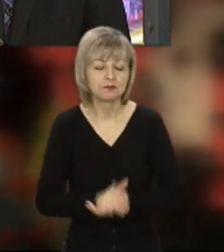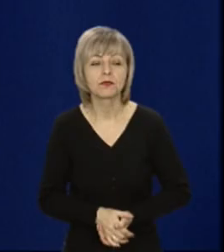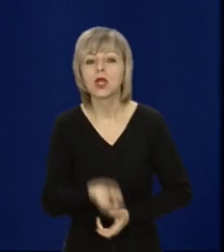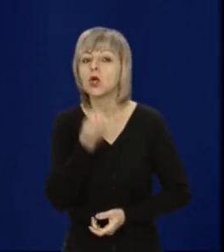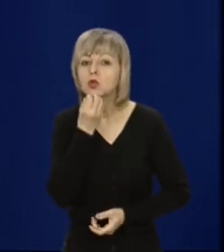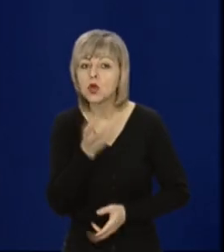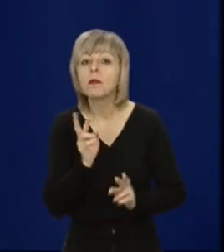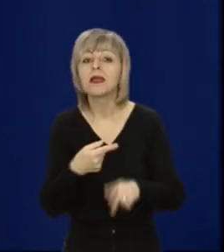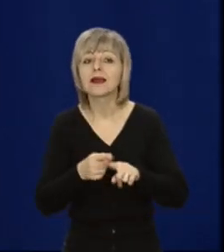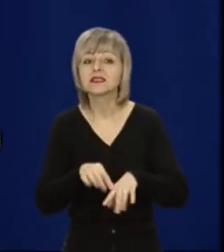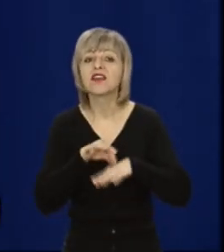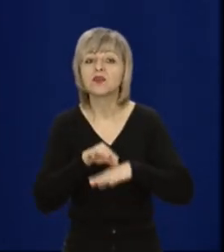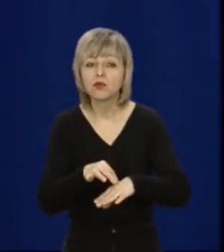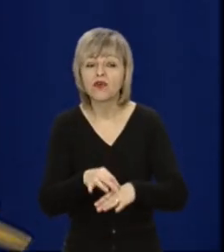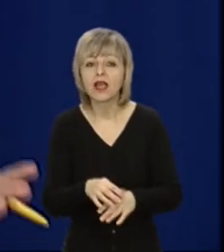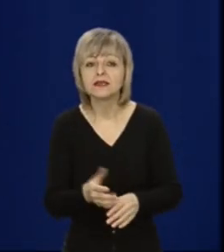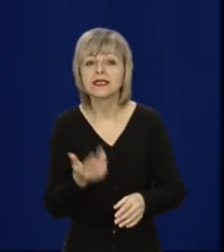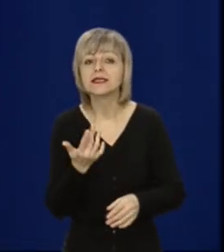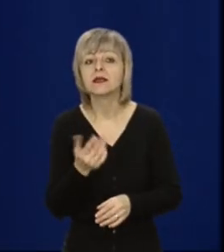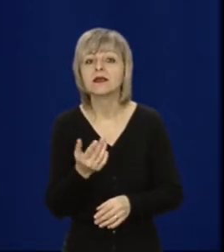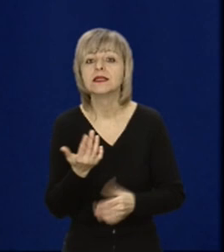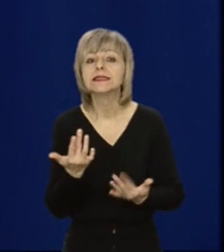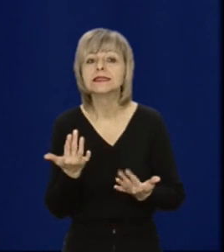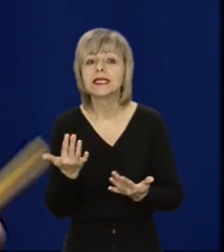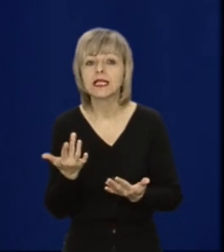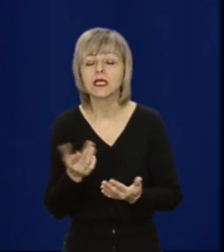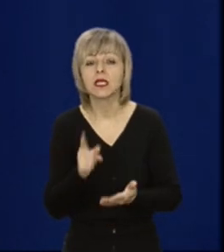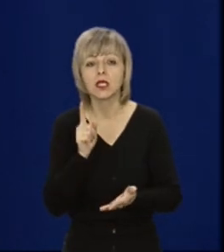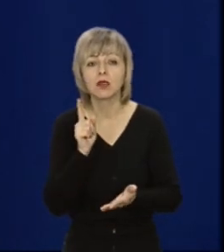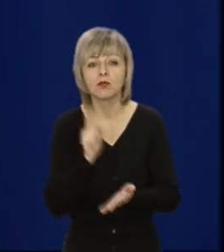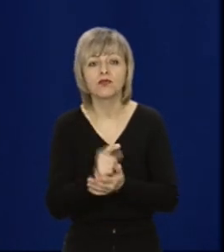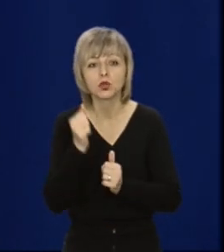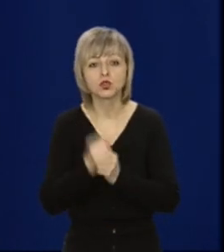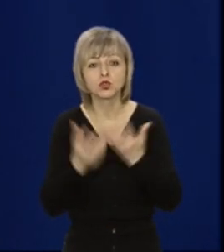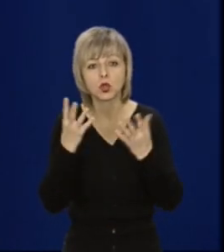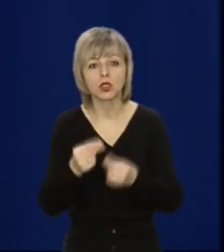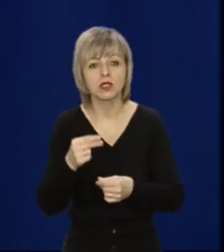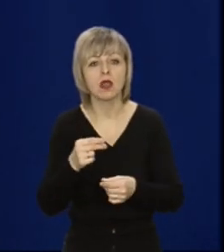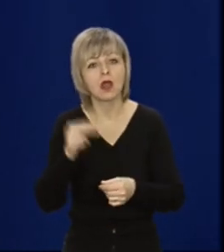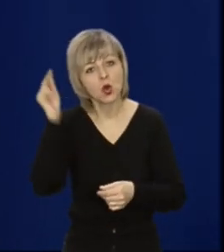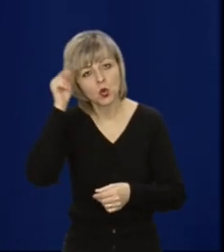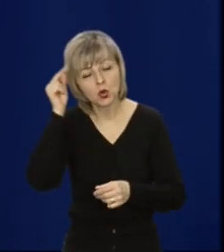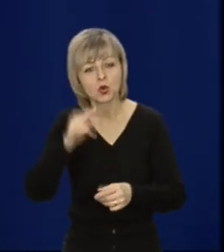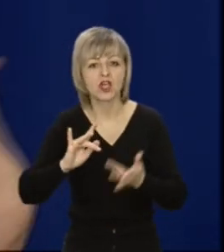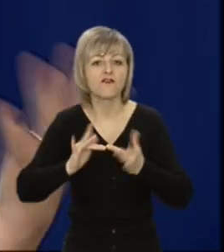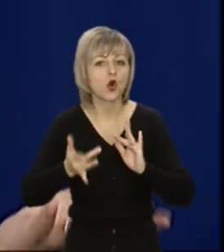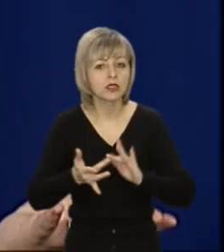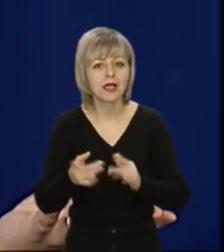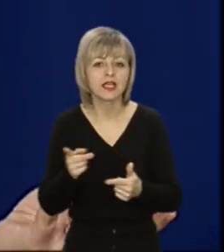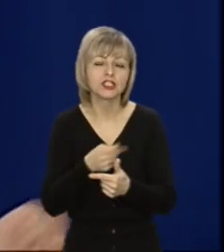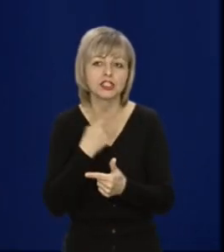Добре, як це відбувається? Почнемо з того, скільки має щодня відбуватися уроків онлайн? І чи передбачені,